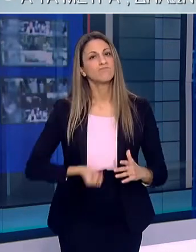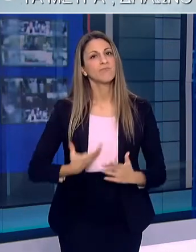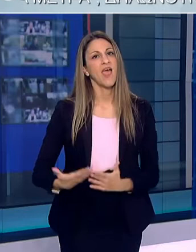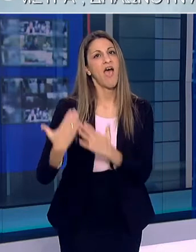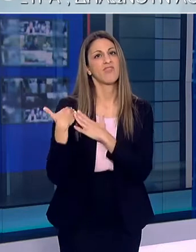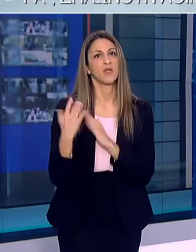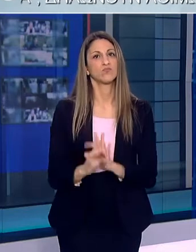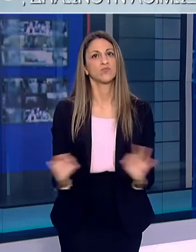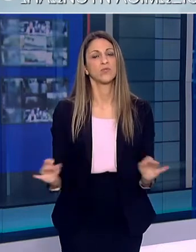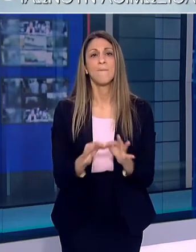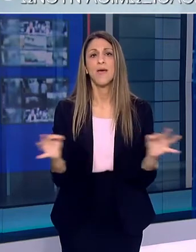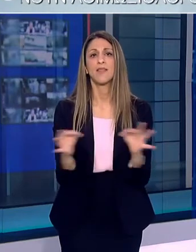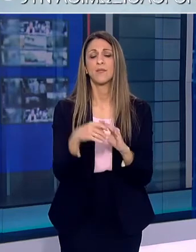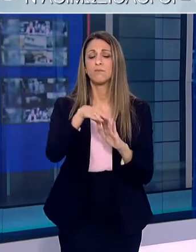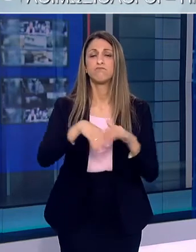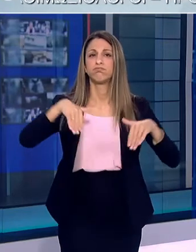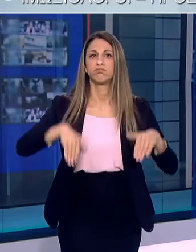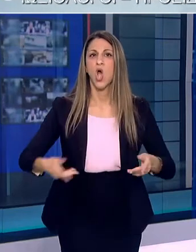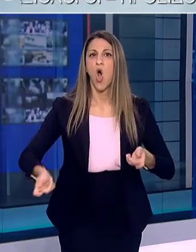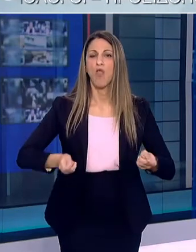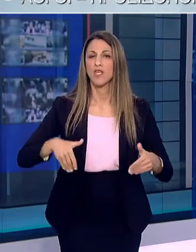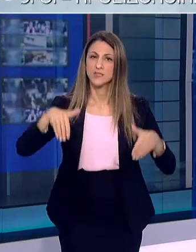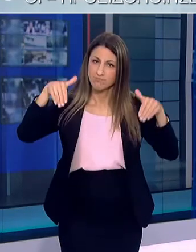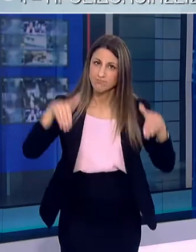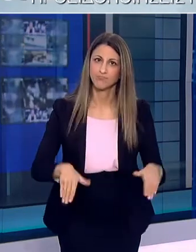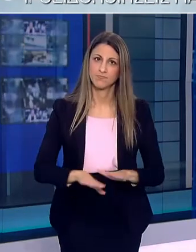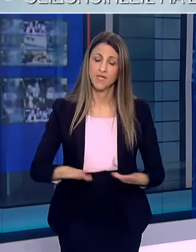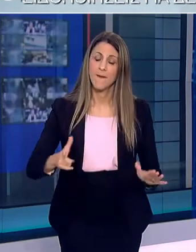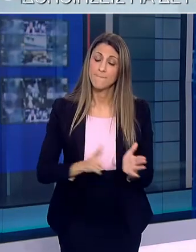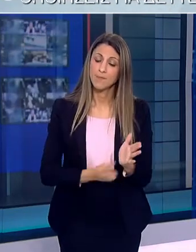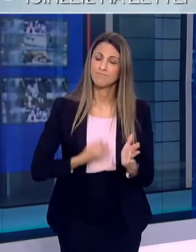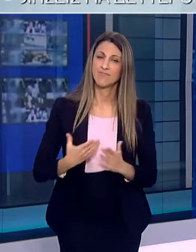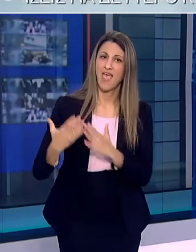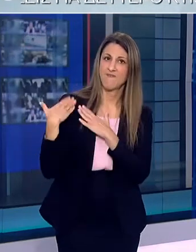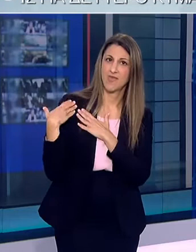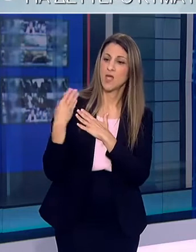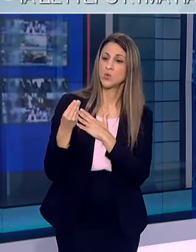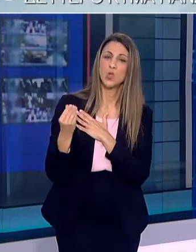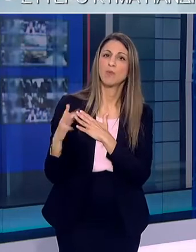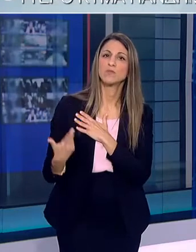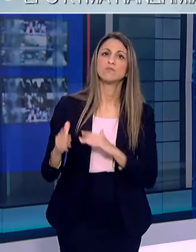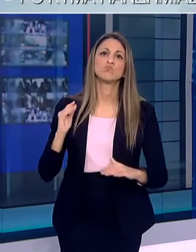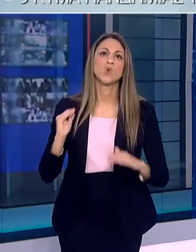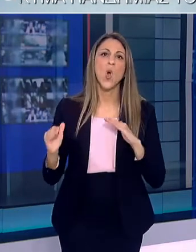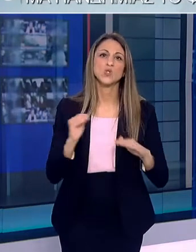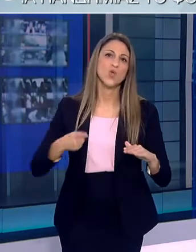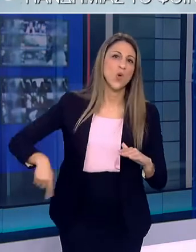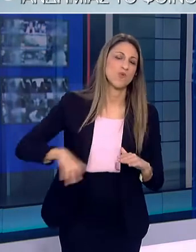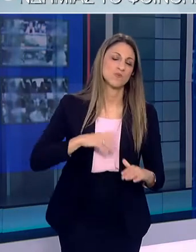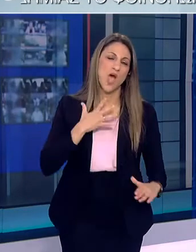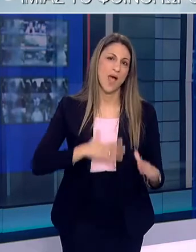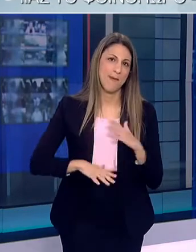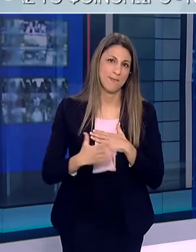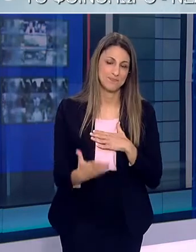τηρώντας τα μέτρα και ακολουθώντας τις οδηγίες για να συνεχίσουμε τη στάση μας να προστατεύουμε ό,τι και όσους αγαπάμε Σας